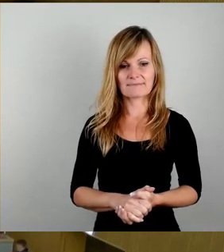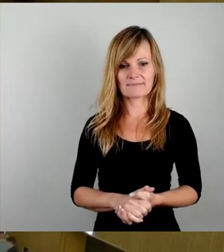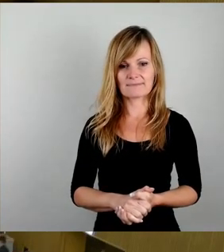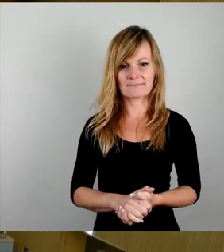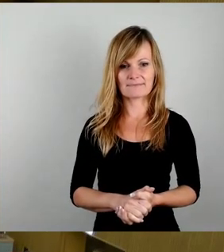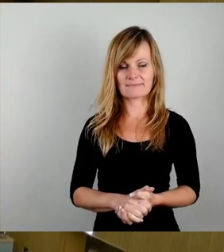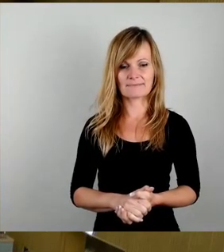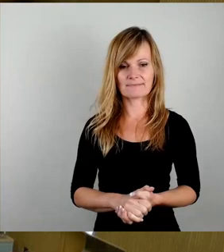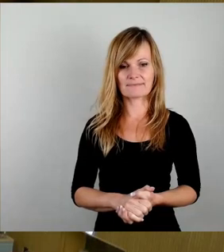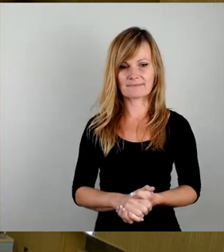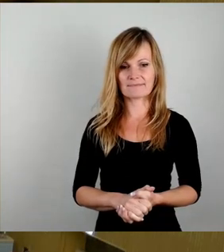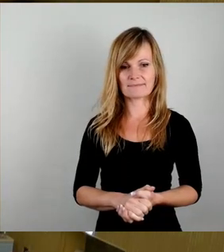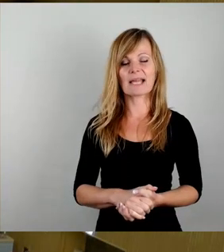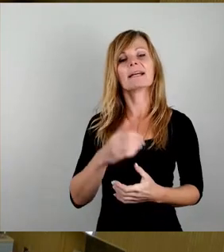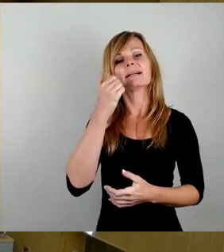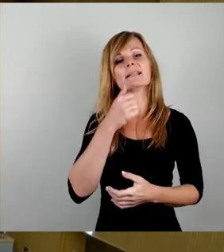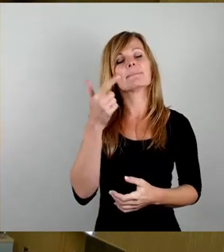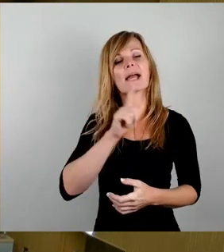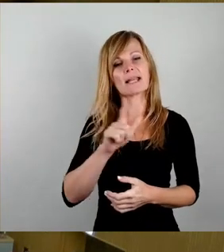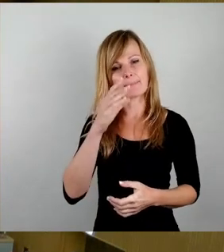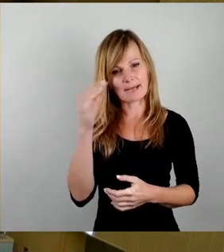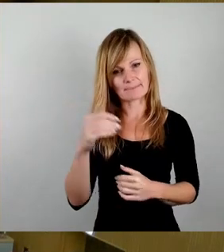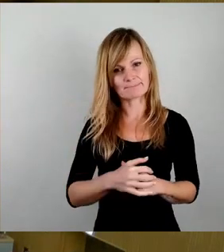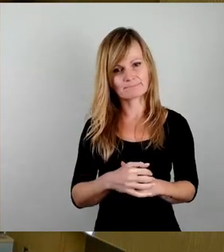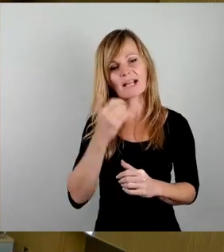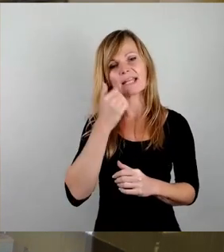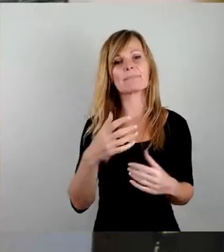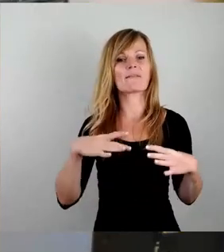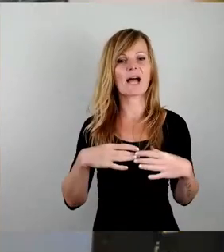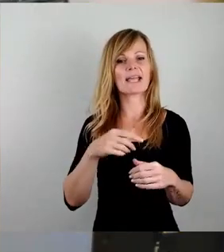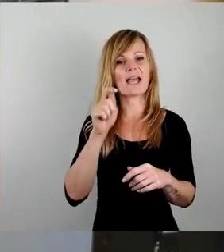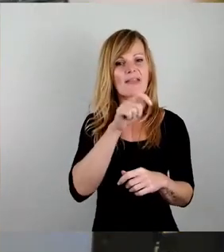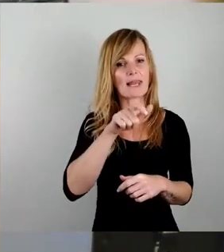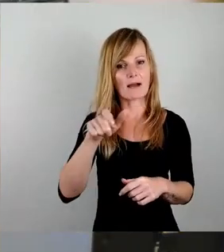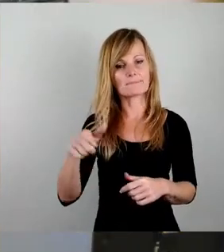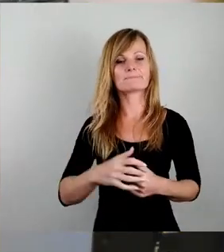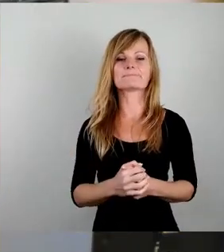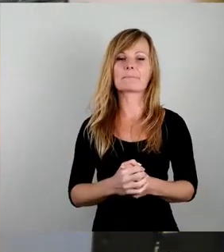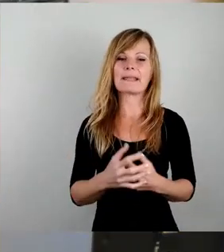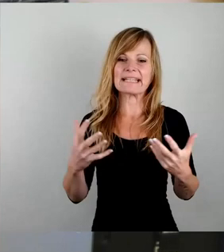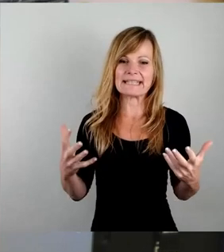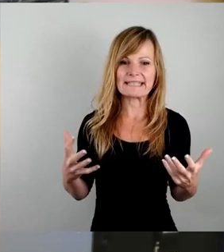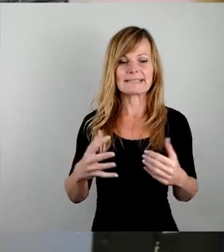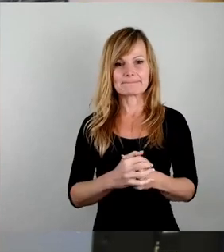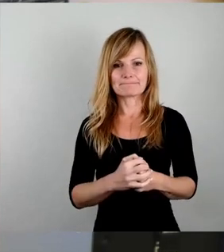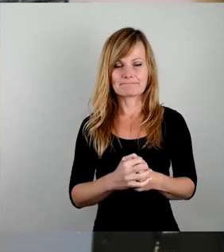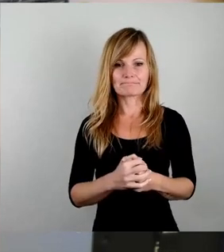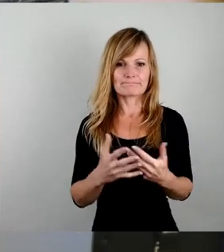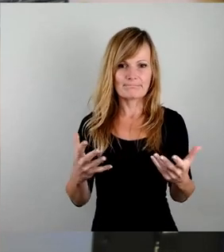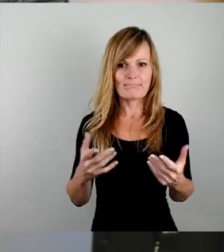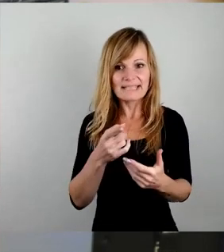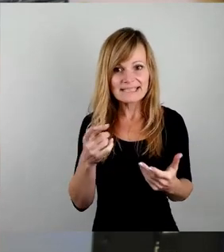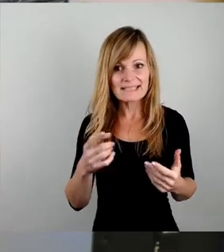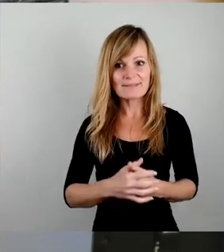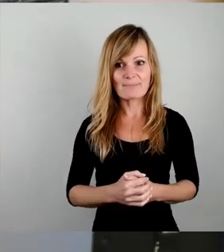Ja, lieber Herr Lippmann, liebe freie Wähler, Sie sind ja im Prinzip, also